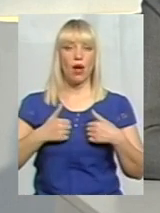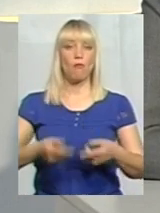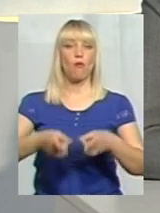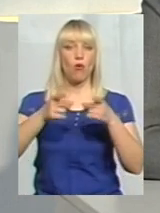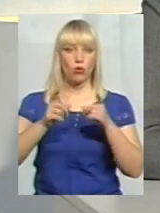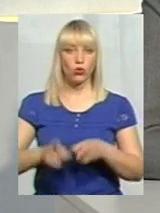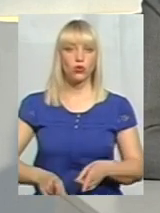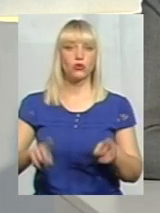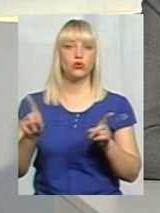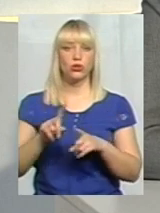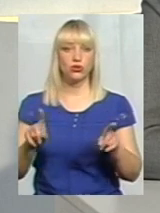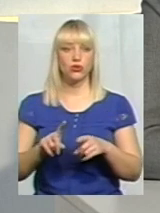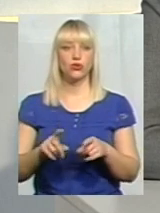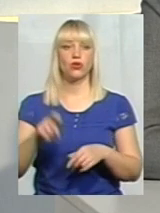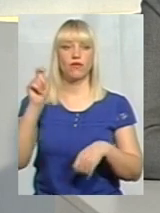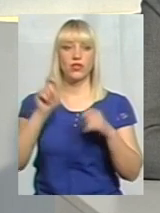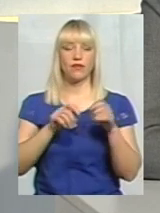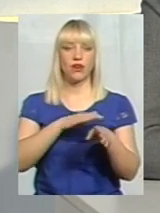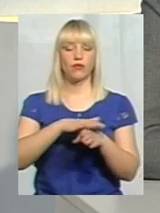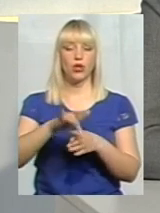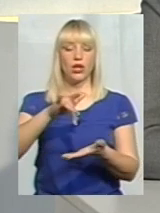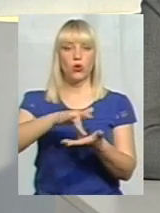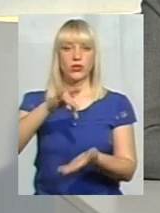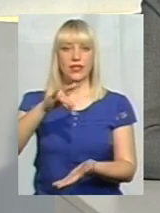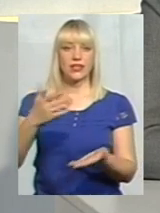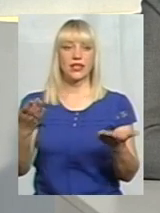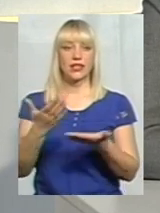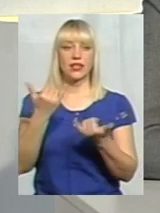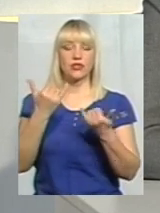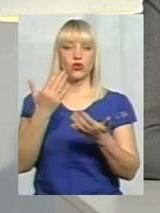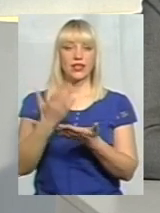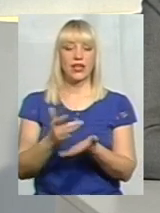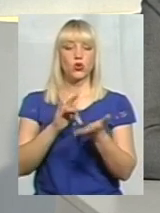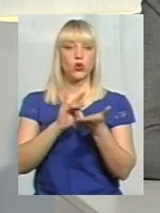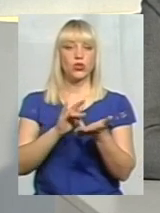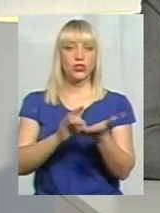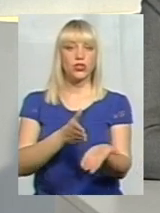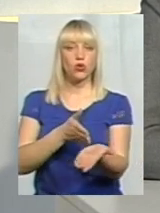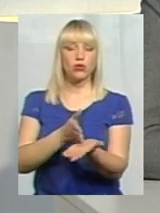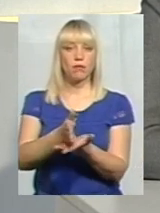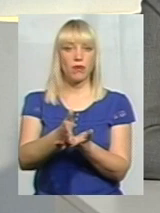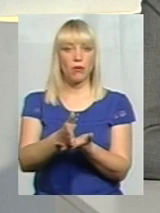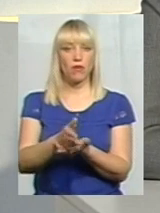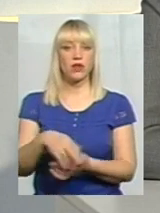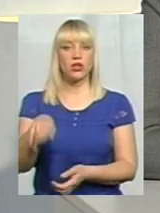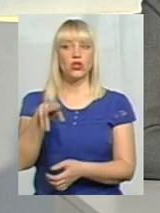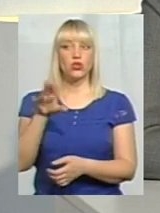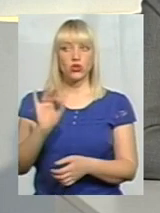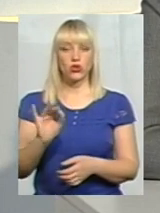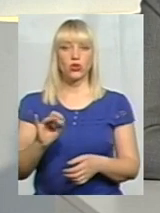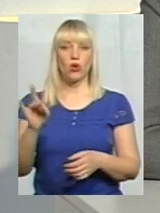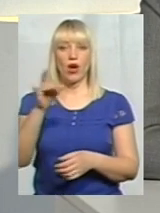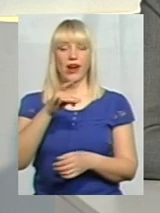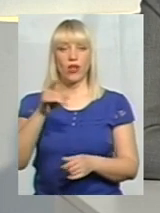відбуваються в основних центрах, які на сьогодні є, і туристичного спрямування. Щодо районних